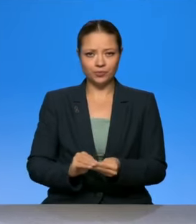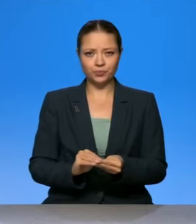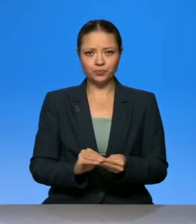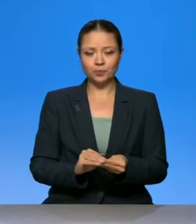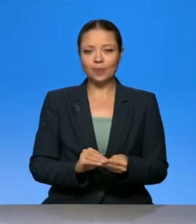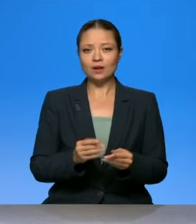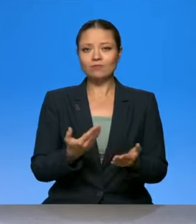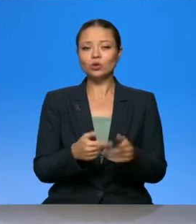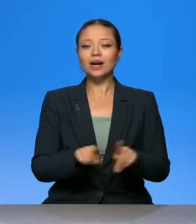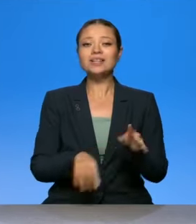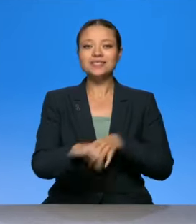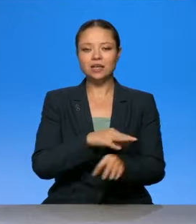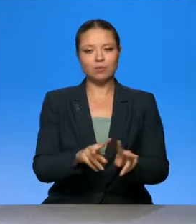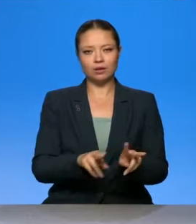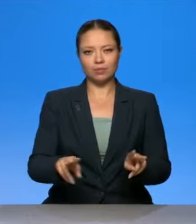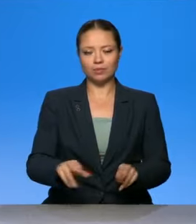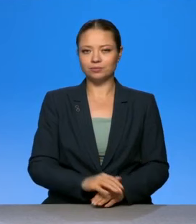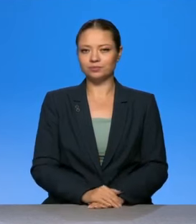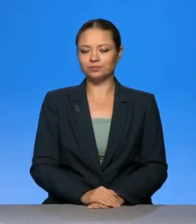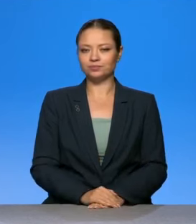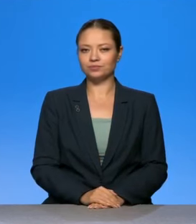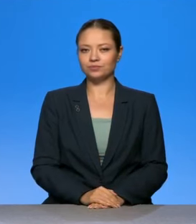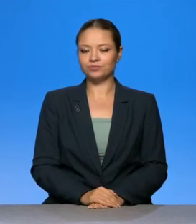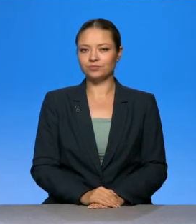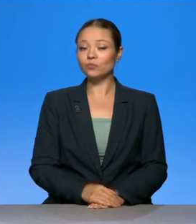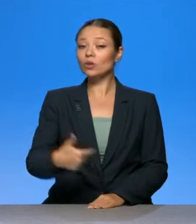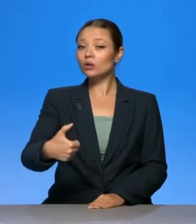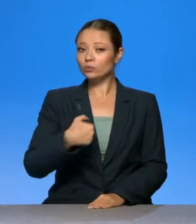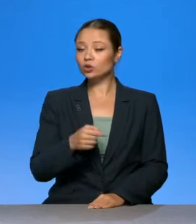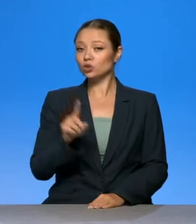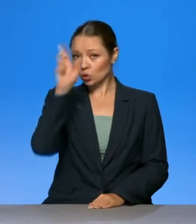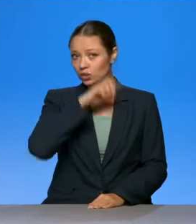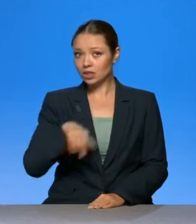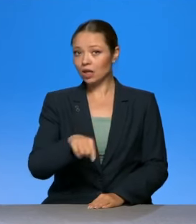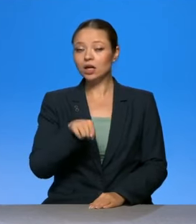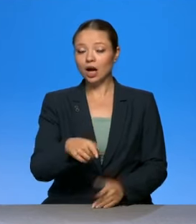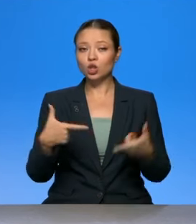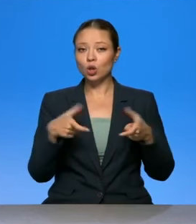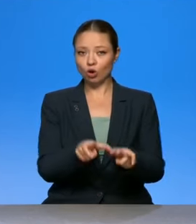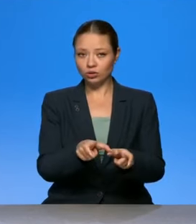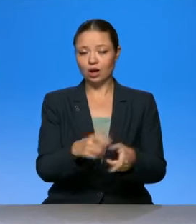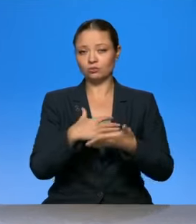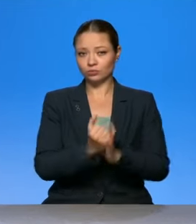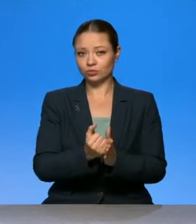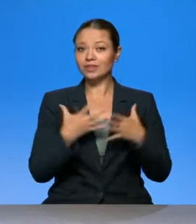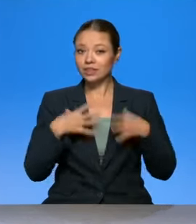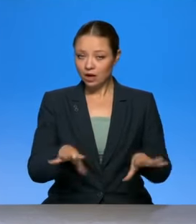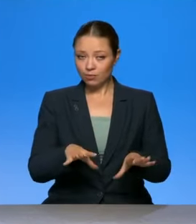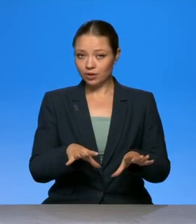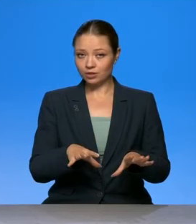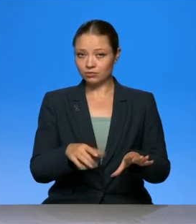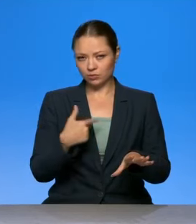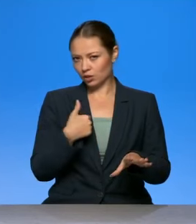схема, она одинаковая. Нам пишут, что страны, которые не вводили в локдаун, все-таки, да, хочу и вас, мне не